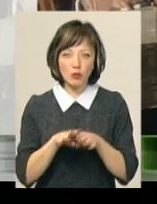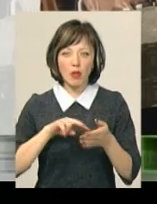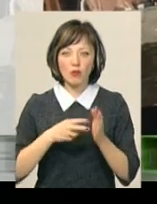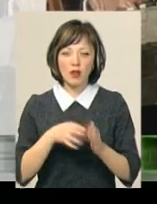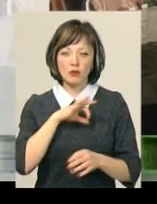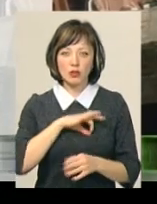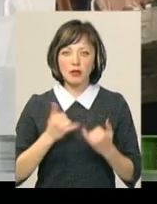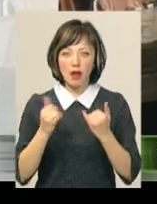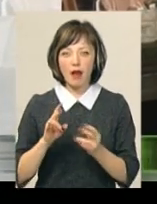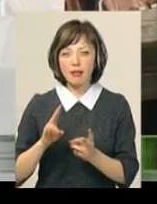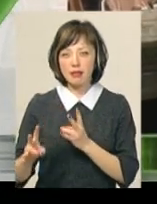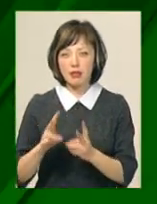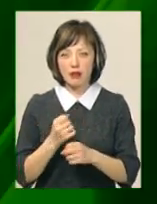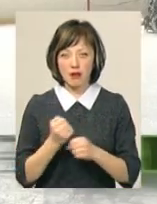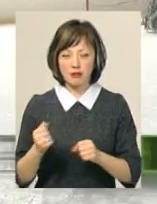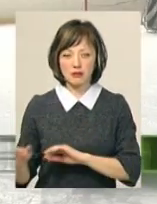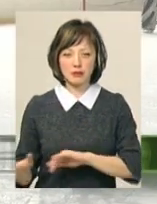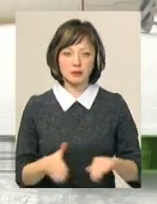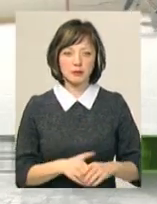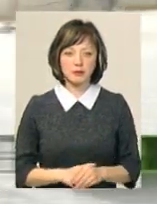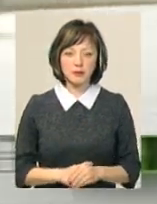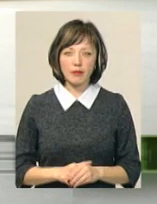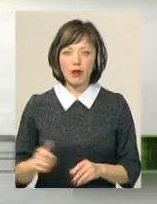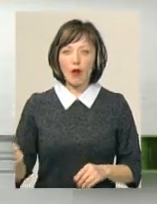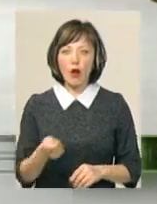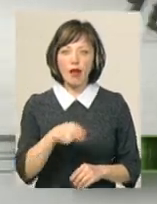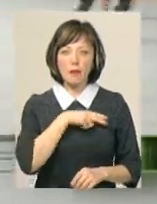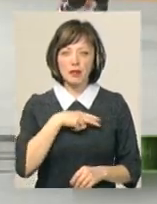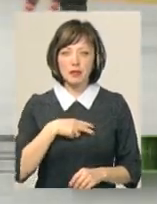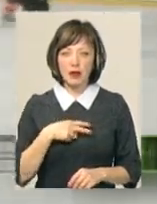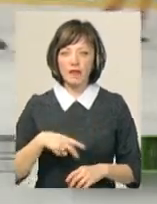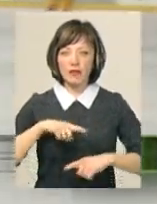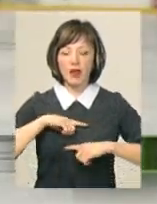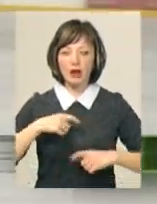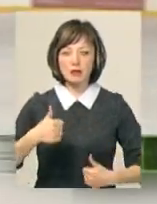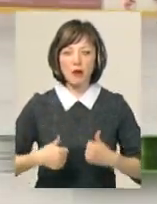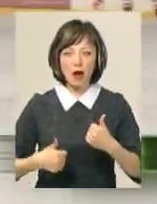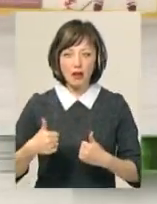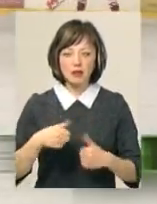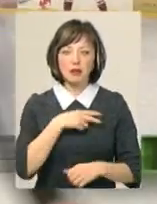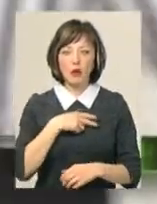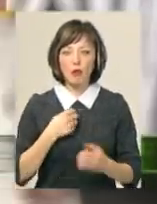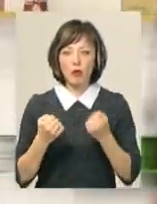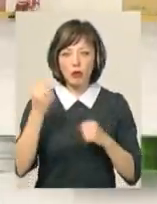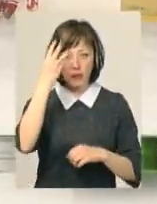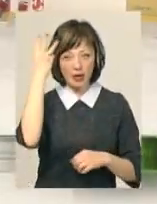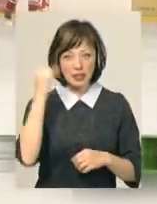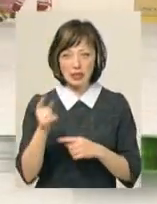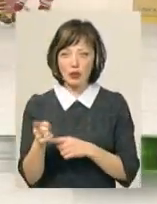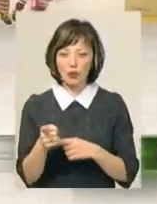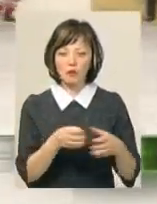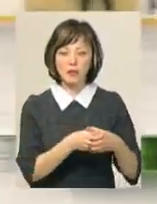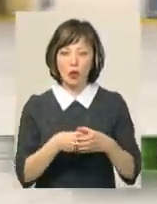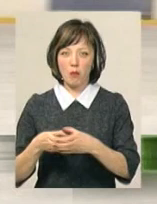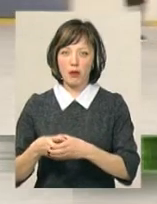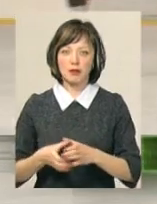використовувати для терактів. Хокейні призери. У фінальних змаганнях з хокею за нагороди боролися хмельницькі і тернопільські